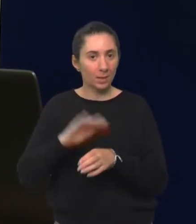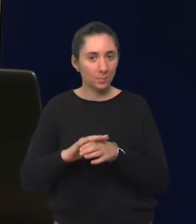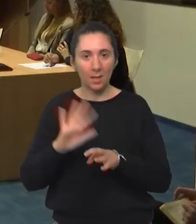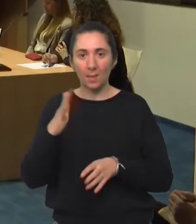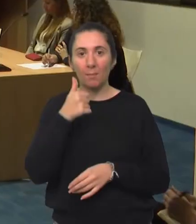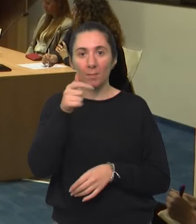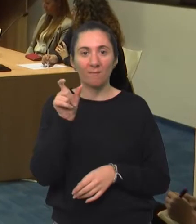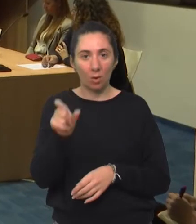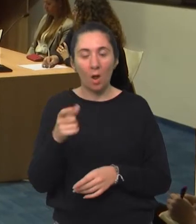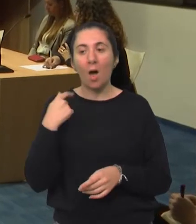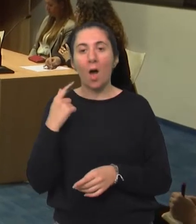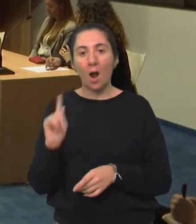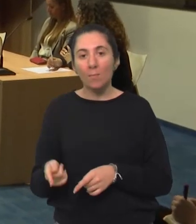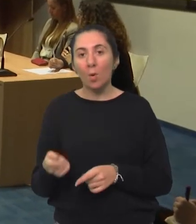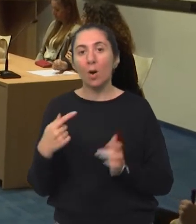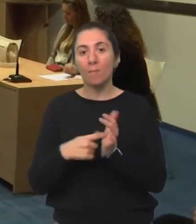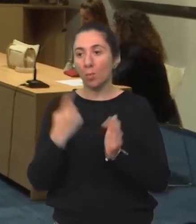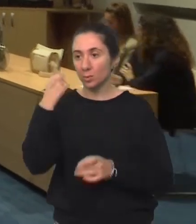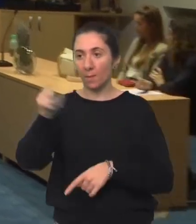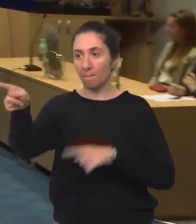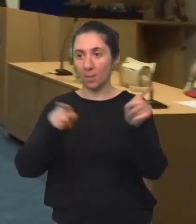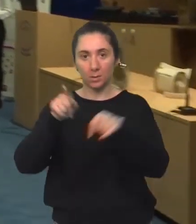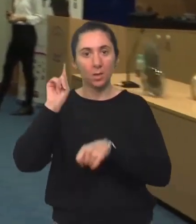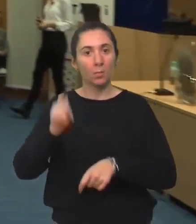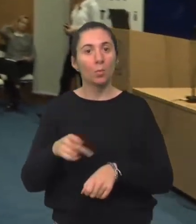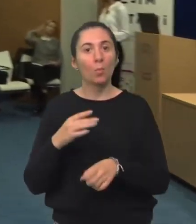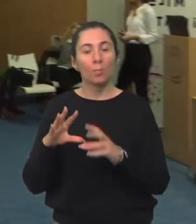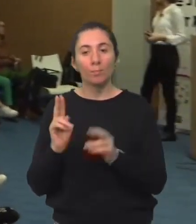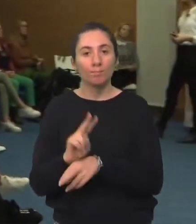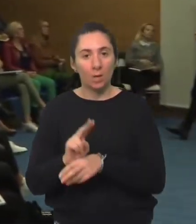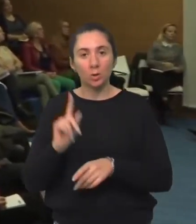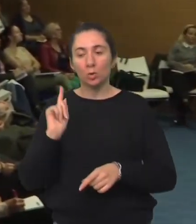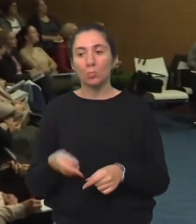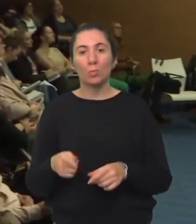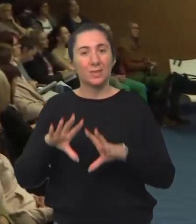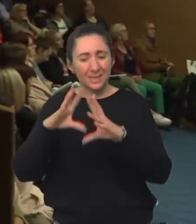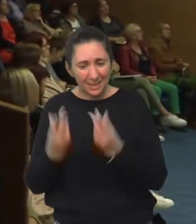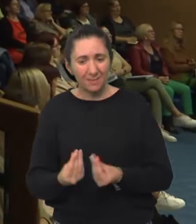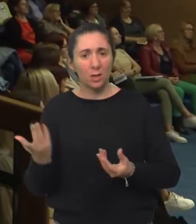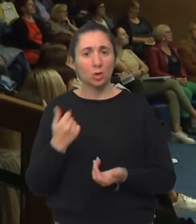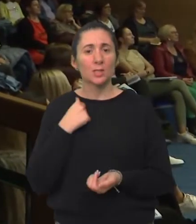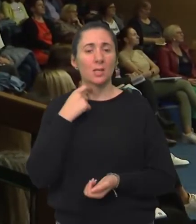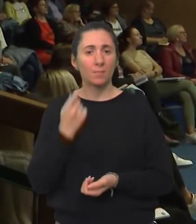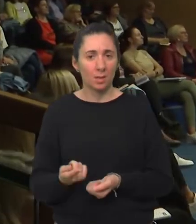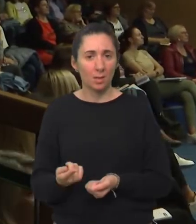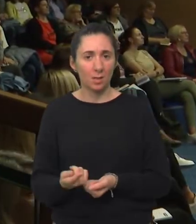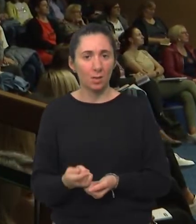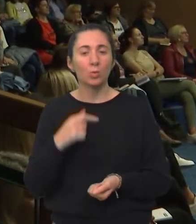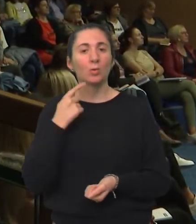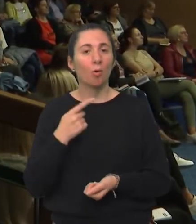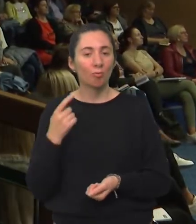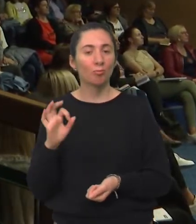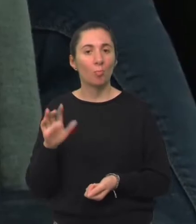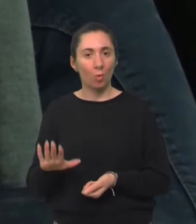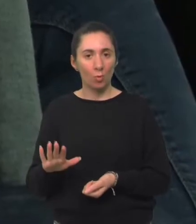mjeseci prvu riječ, ali da mi mora pokazivati prstom, da mi mora imati združenu pažnju, da mora moći sve ovo što sam vam do sad opisala i da onda govorimo